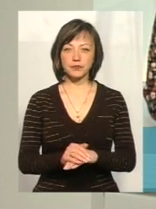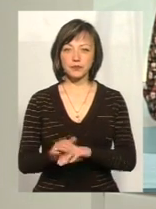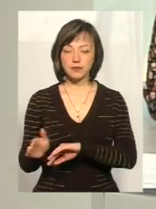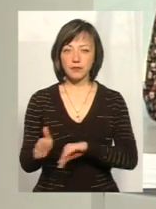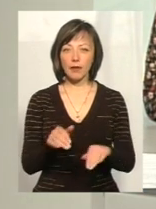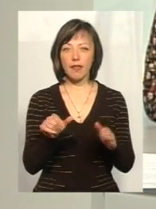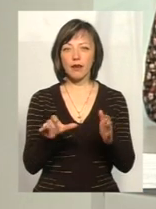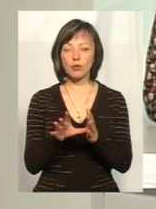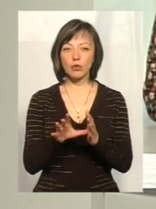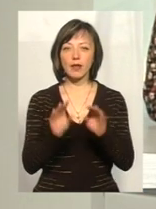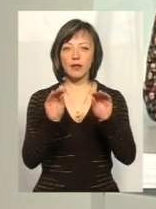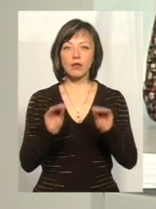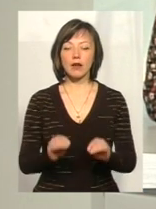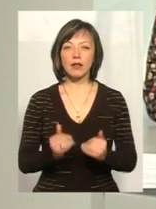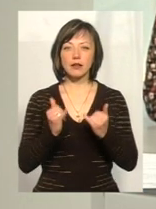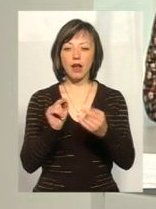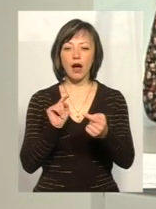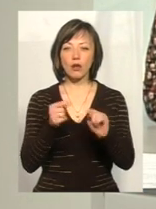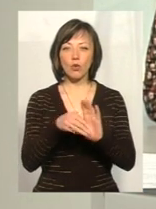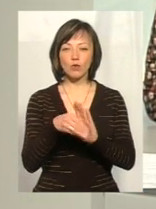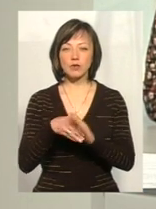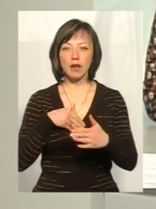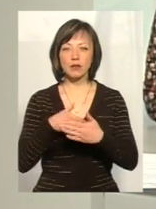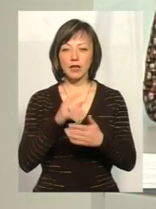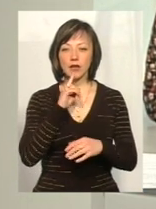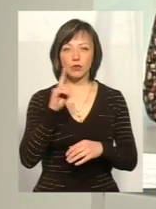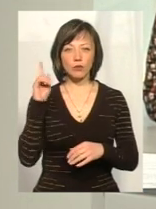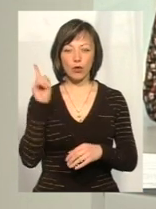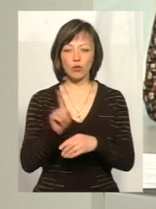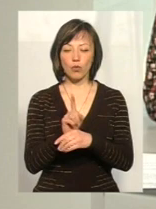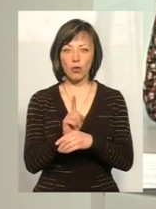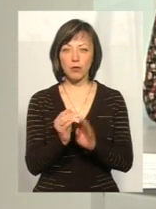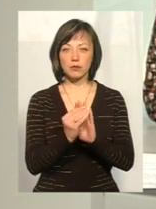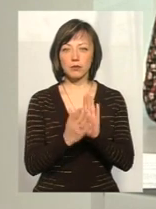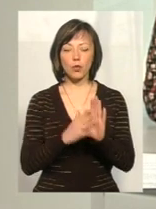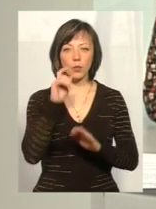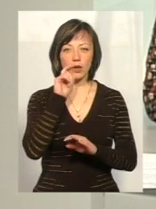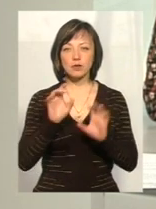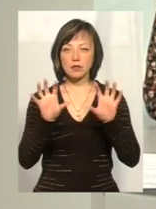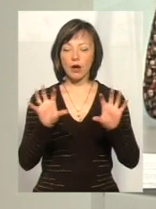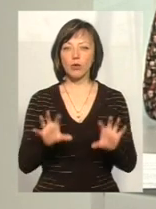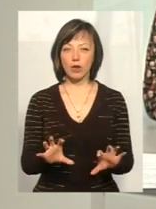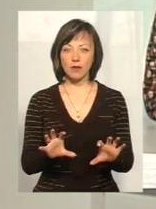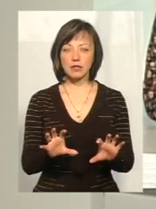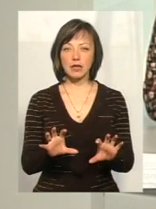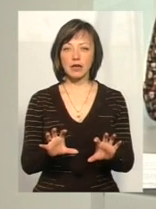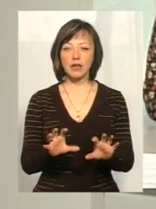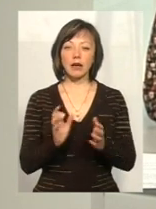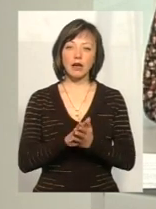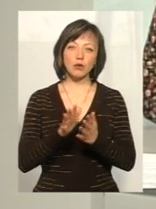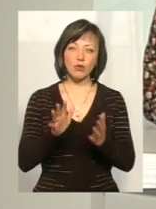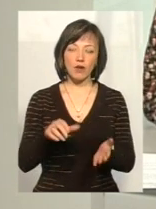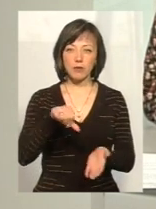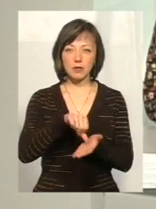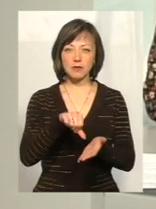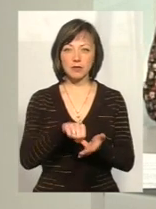декларування для антикорупційних активістів. Рік тому відповідна норма з'явилась в українському законодавстві. Її критикували як